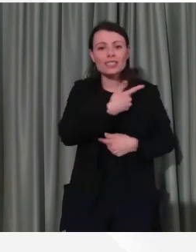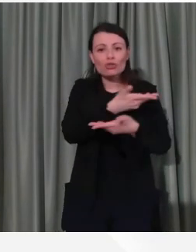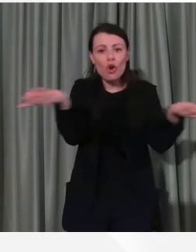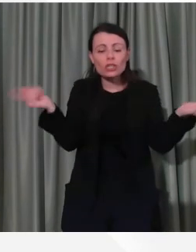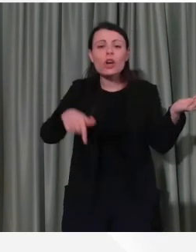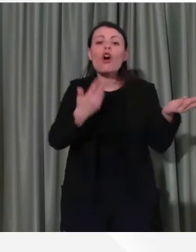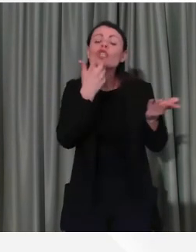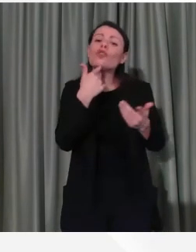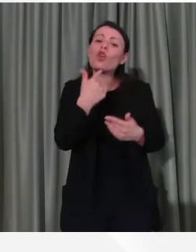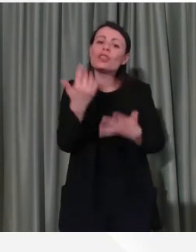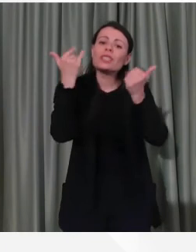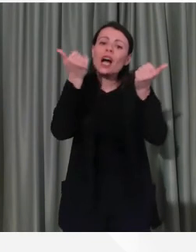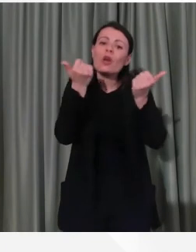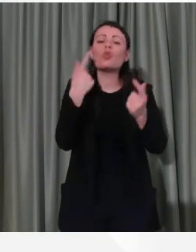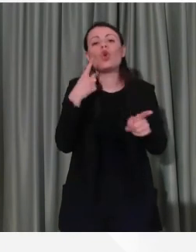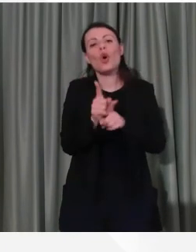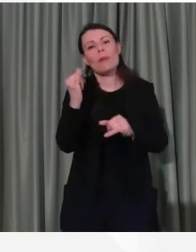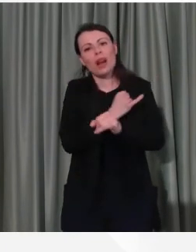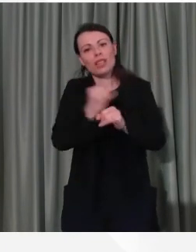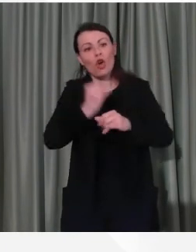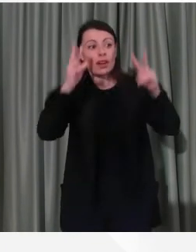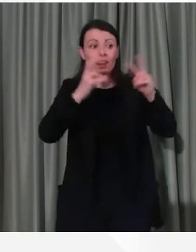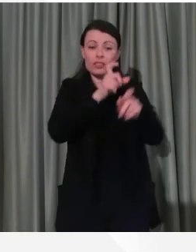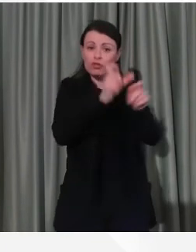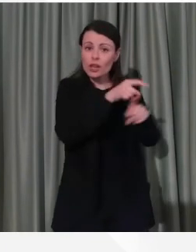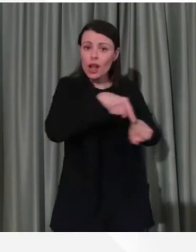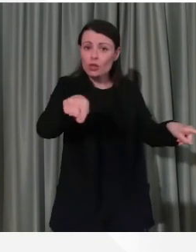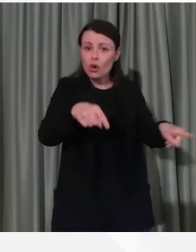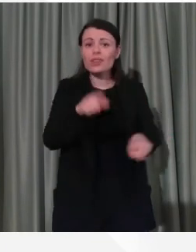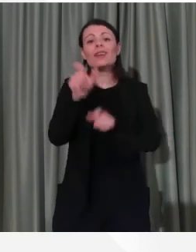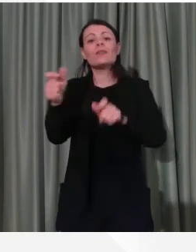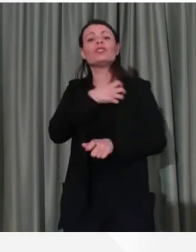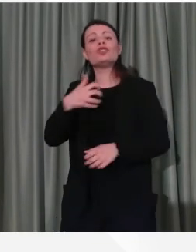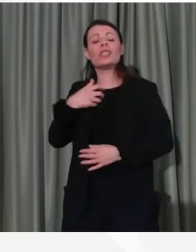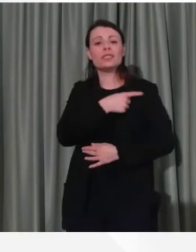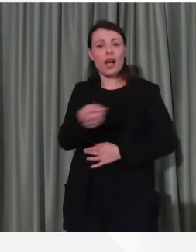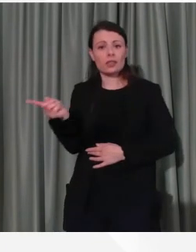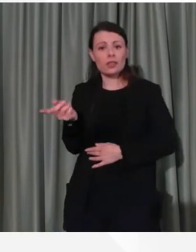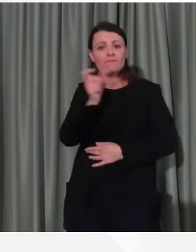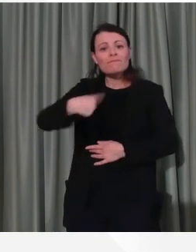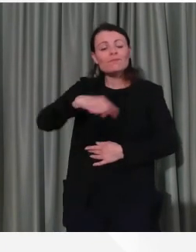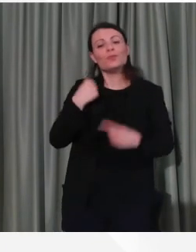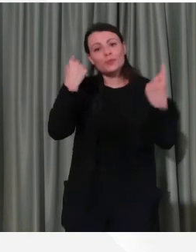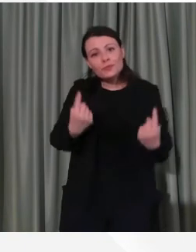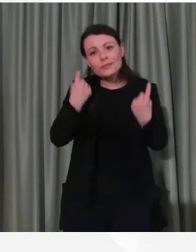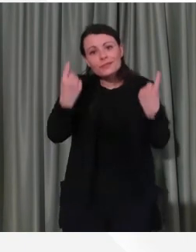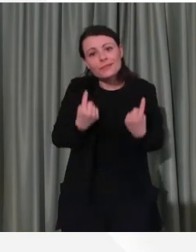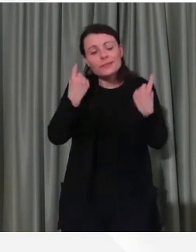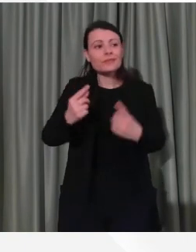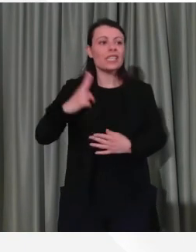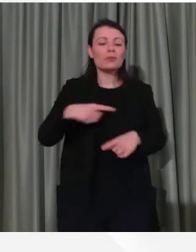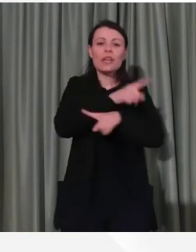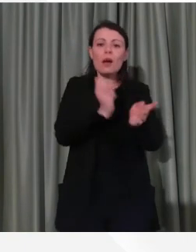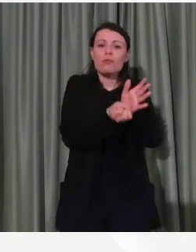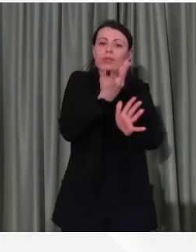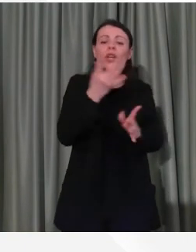ai ricercatori e gli scienziati, siamo veramente in attesa che loro possano produrre qualcosa per la cura, che possano